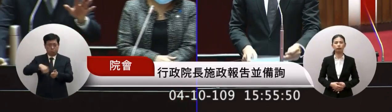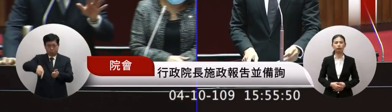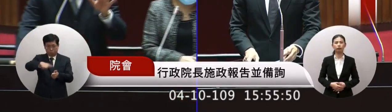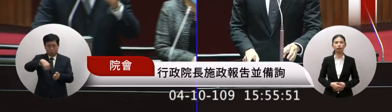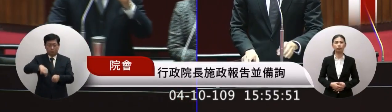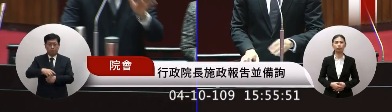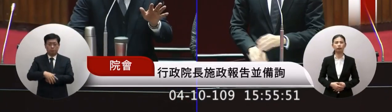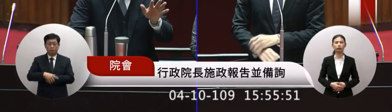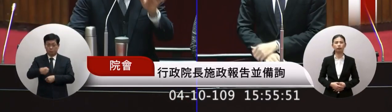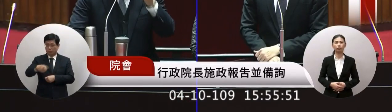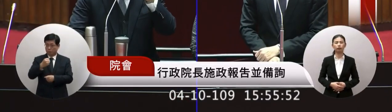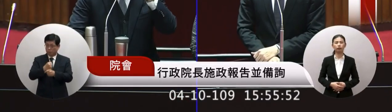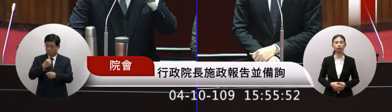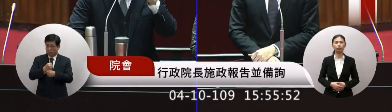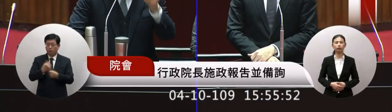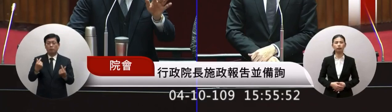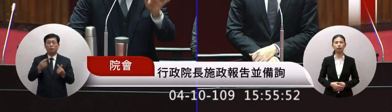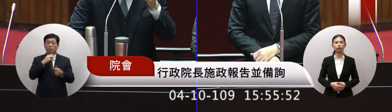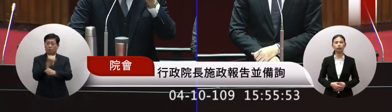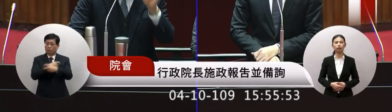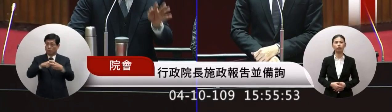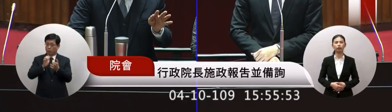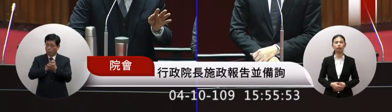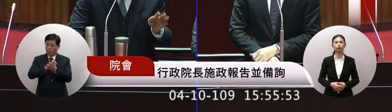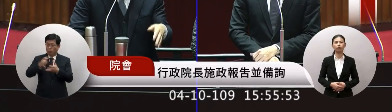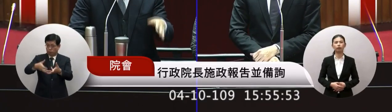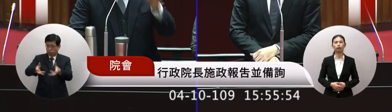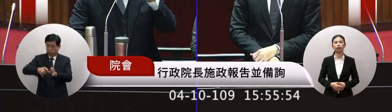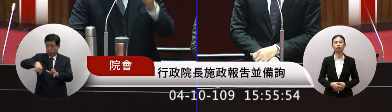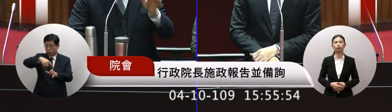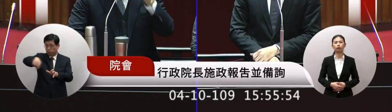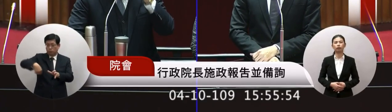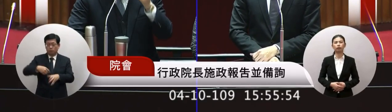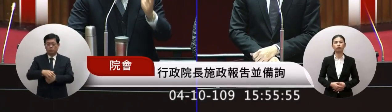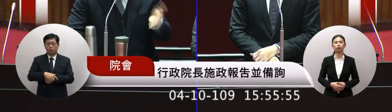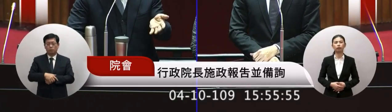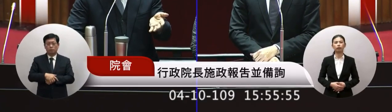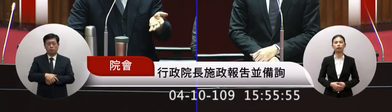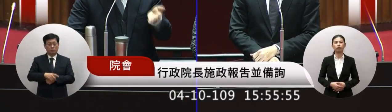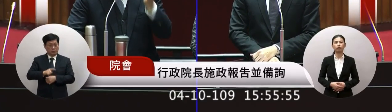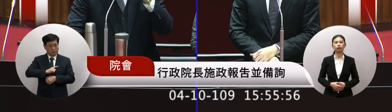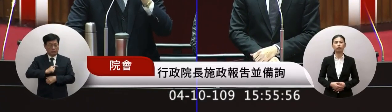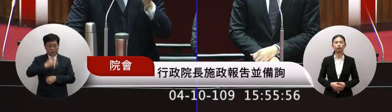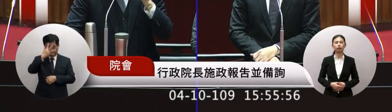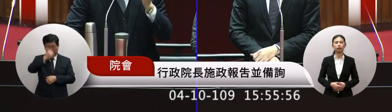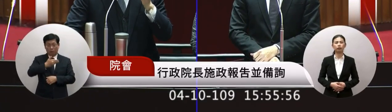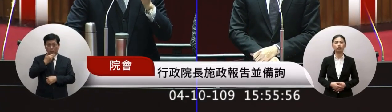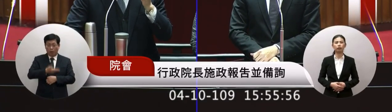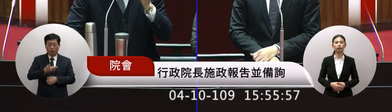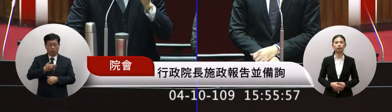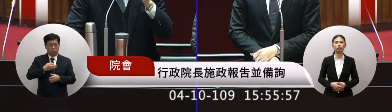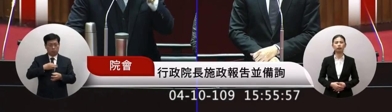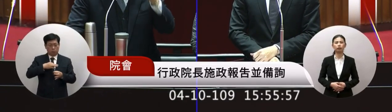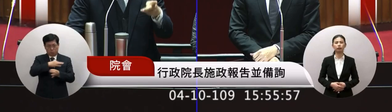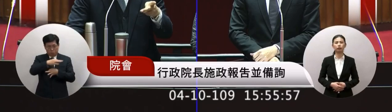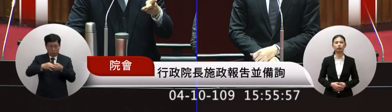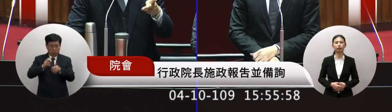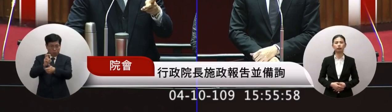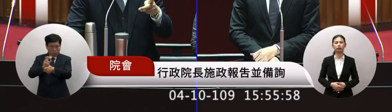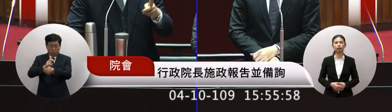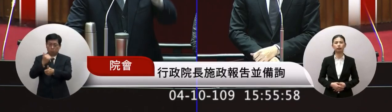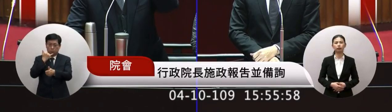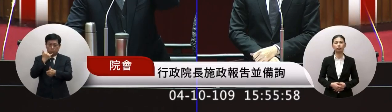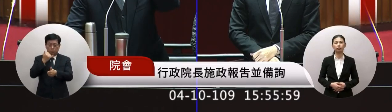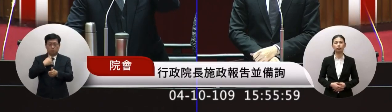這個行業由來勒工這個軸運氣萬里的經濟性化的安全